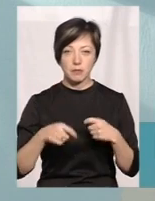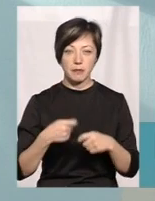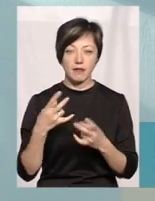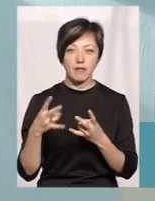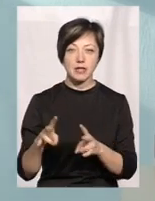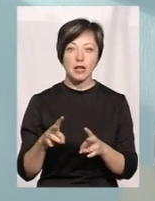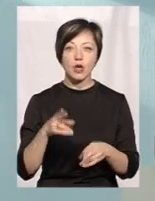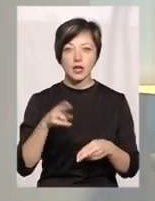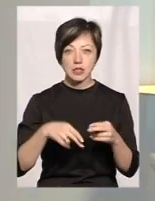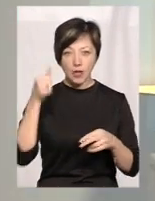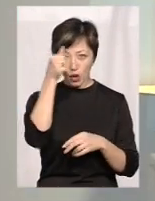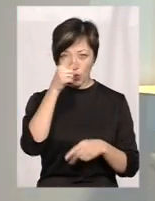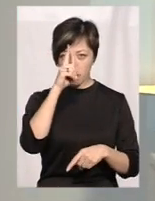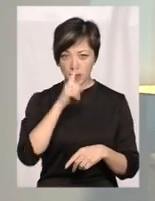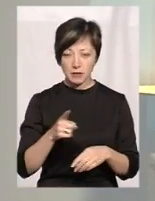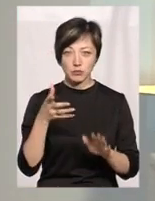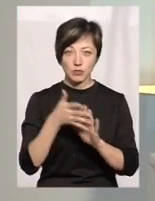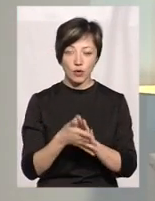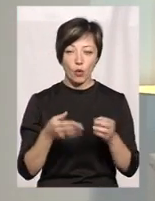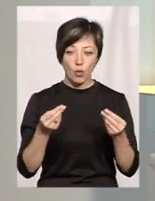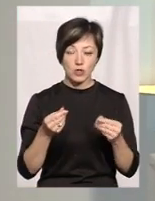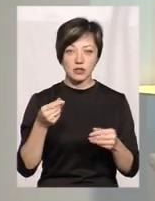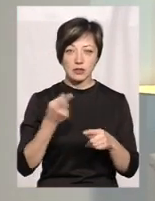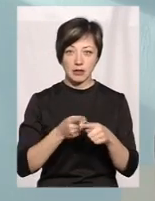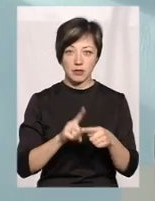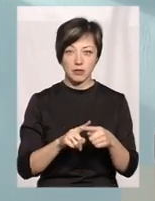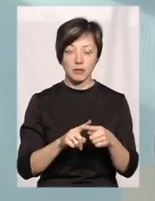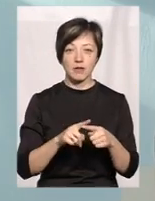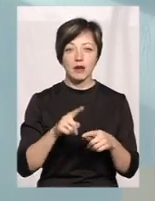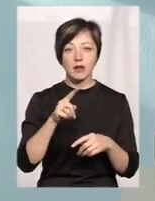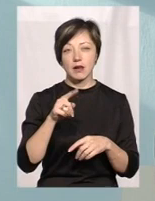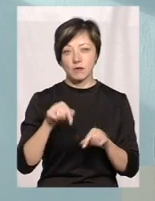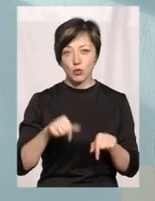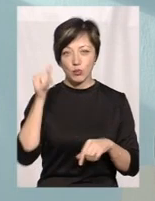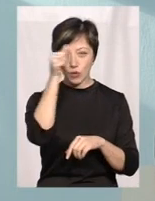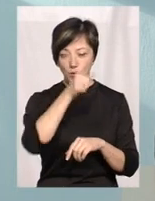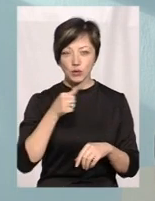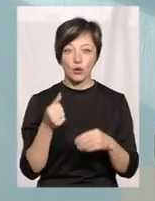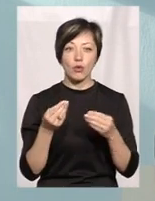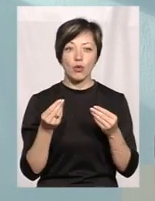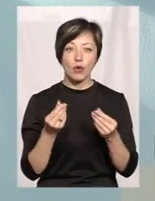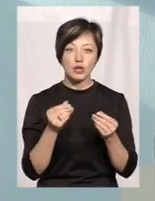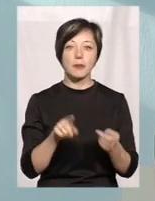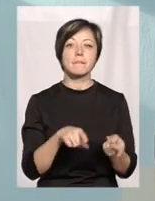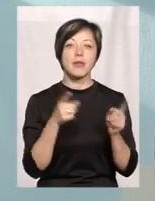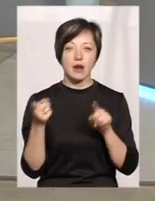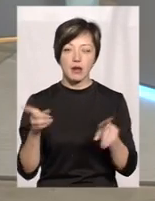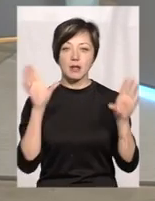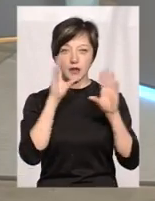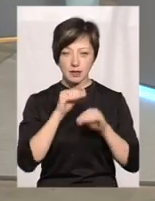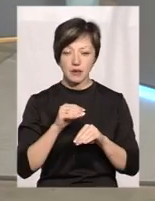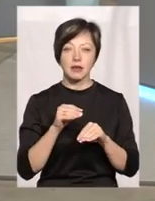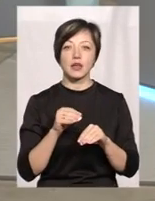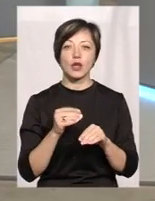лишається. Встигають освоїти ті кошти, які треба в цьому році витратити? Дуже дякую за це запитання. Кошти перехідні. Кошти